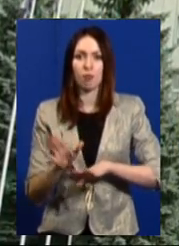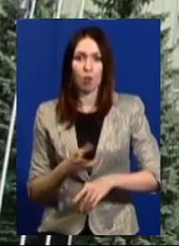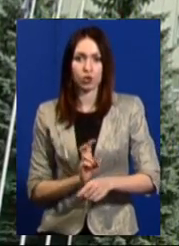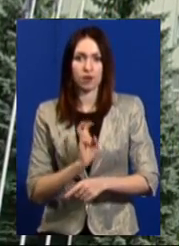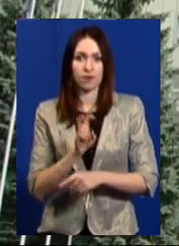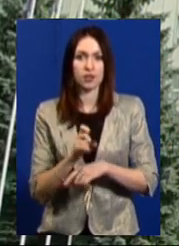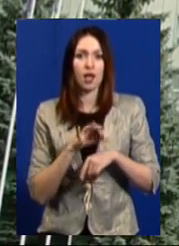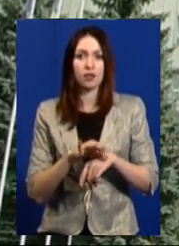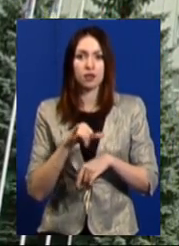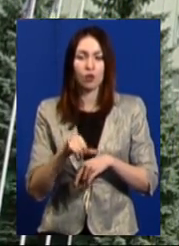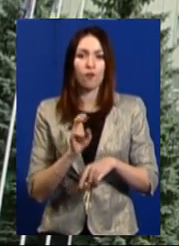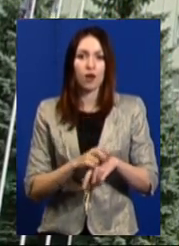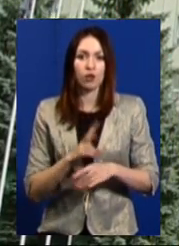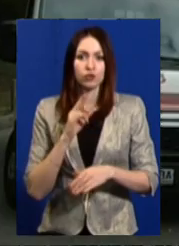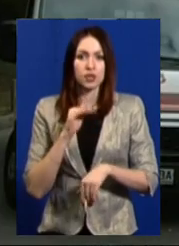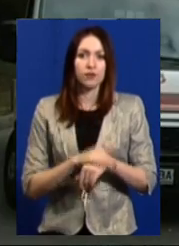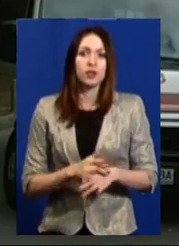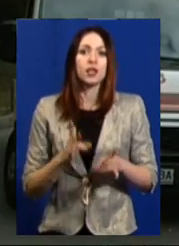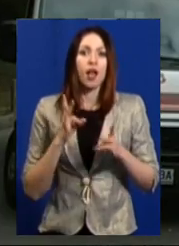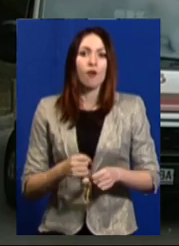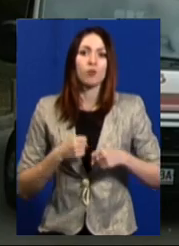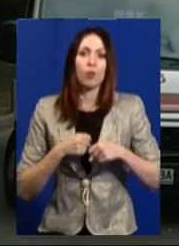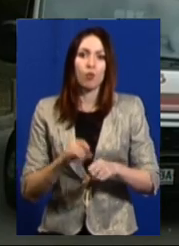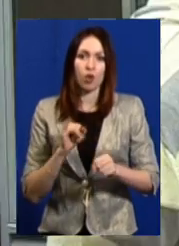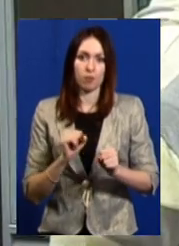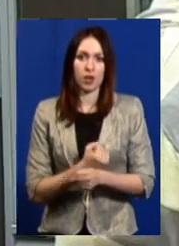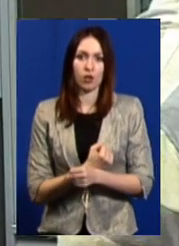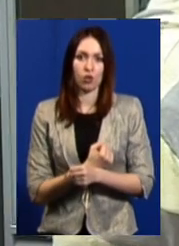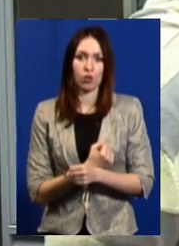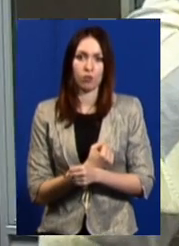На тілі пацієнта лікарі зафіксували травми, побої та перелами.